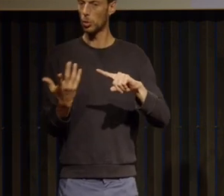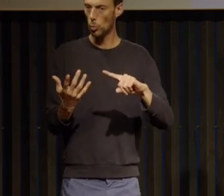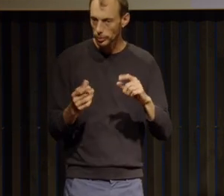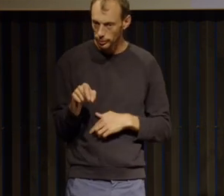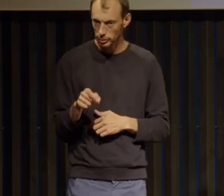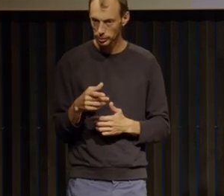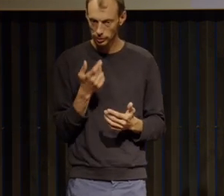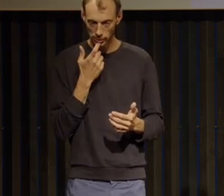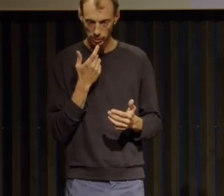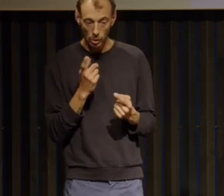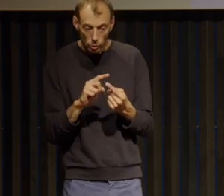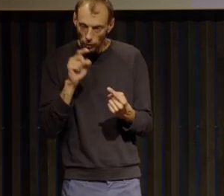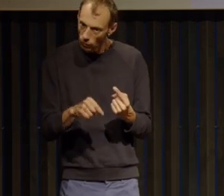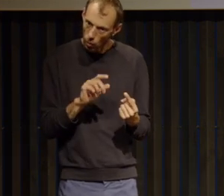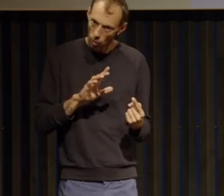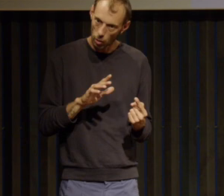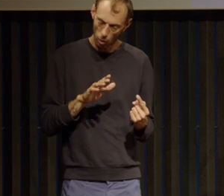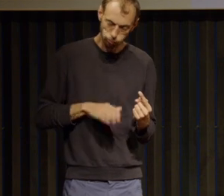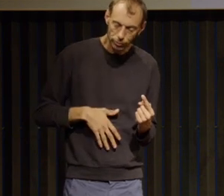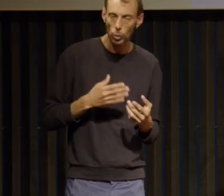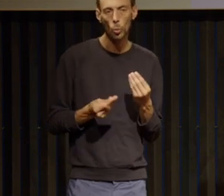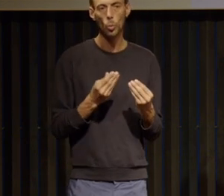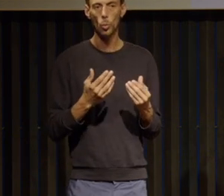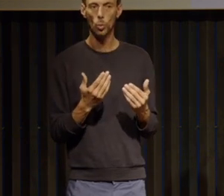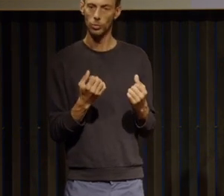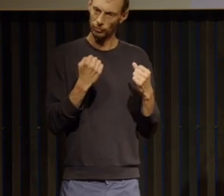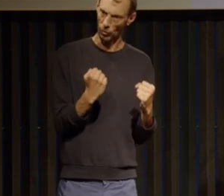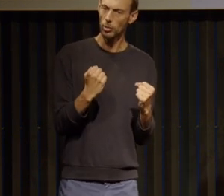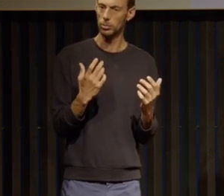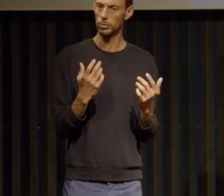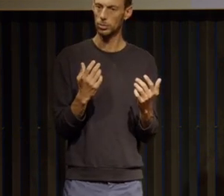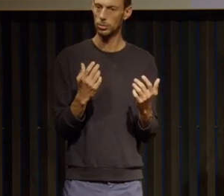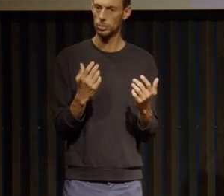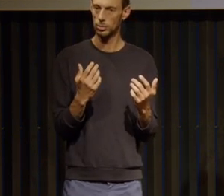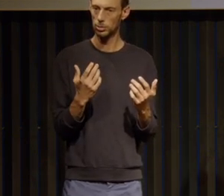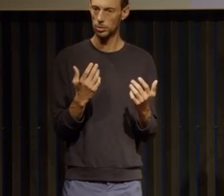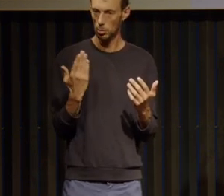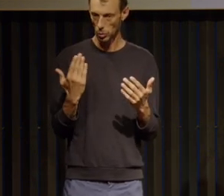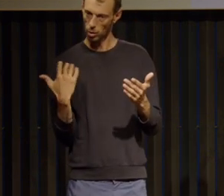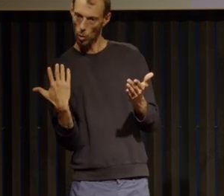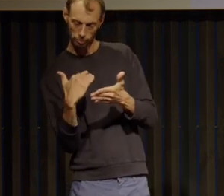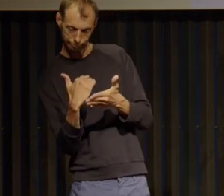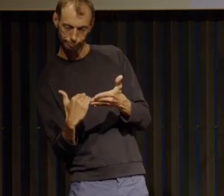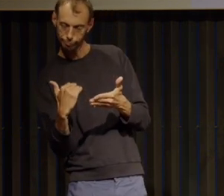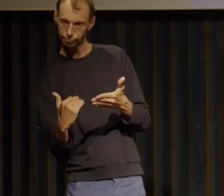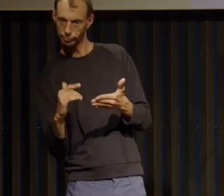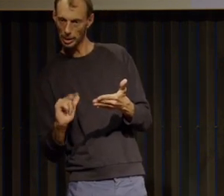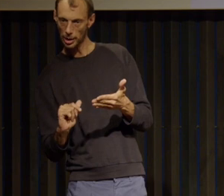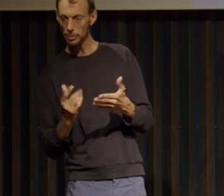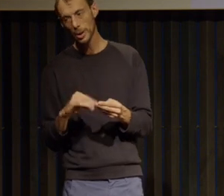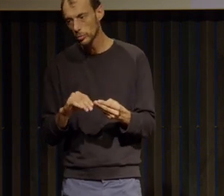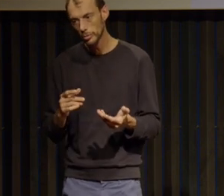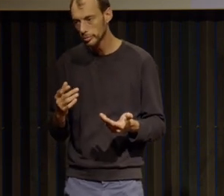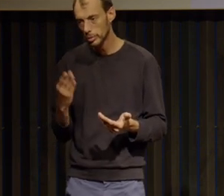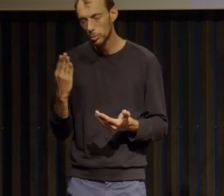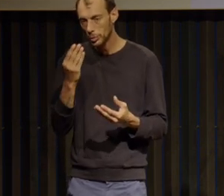ou en tout cas solidifiés pour passer à l'étape suivante et je pense que c'est aussi quelque chose qui est de l'ordre du ressenti c'est à dire qu'on le sent si à un moment